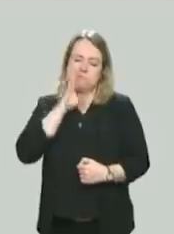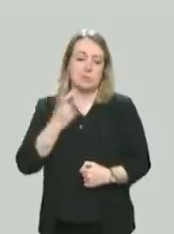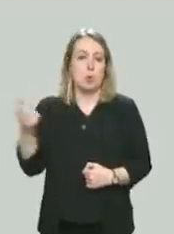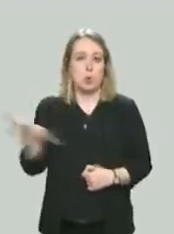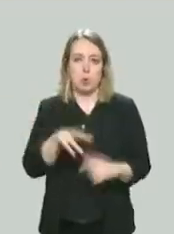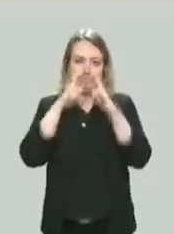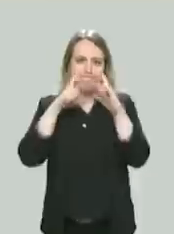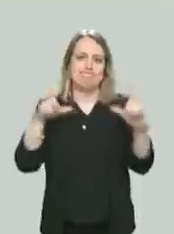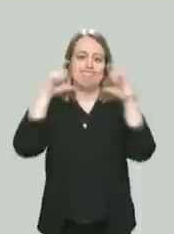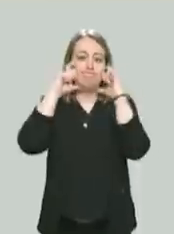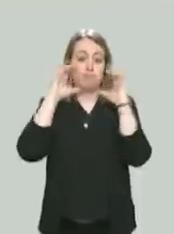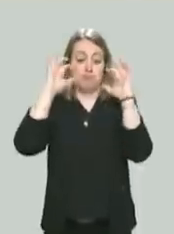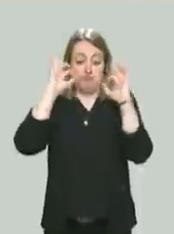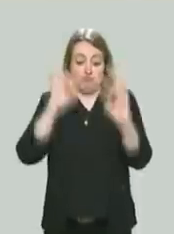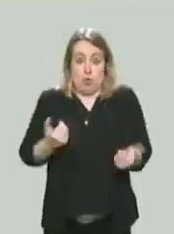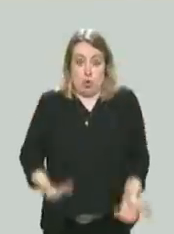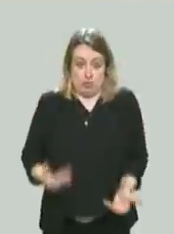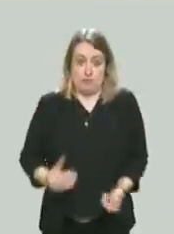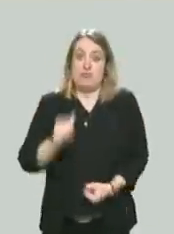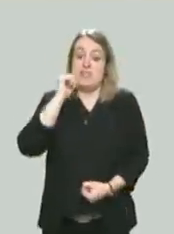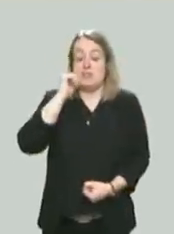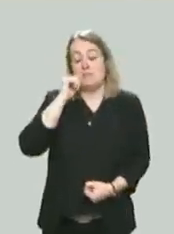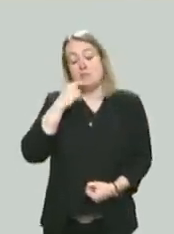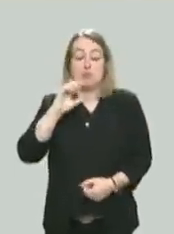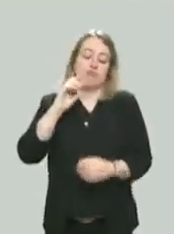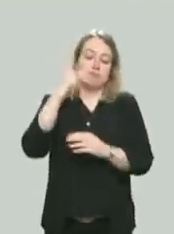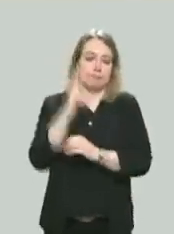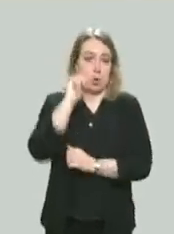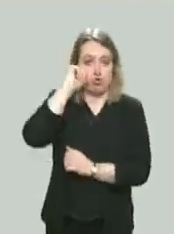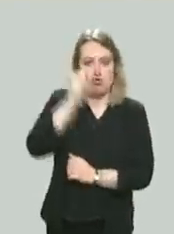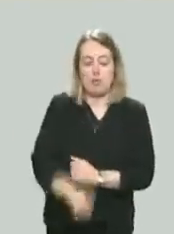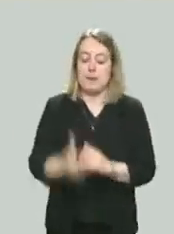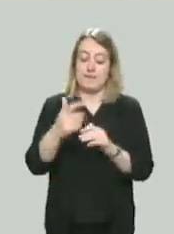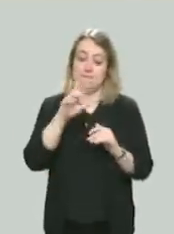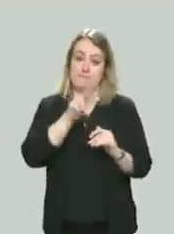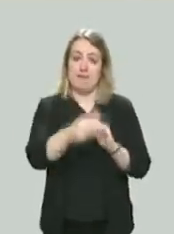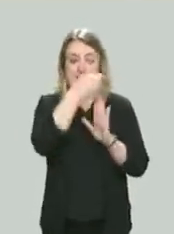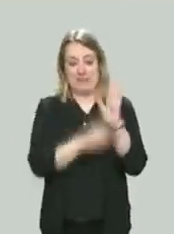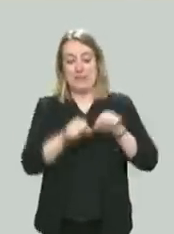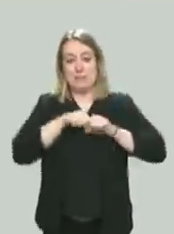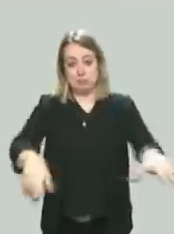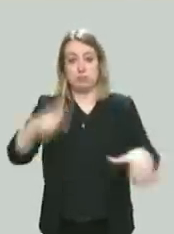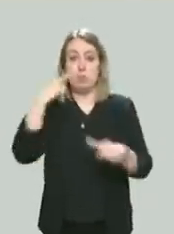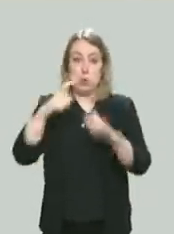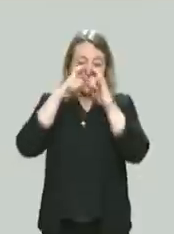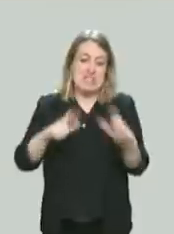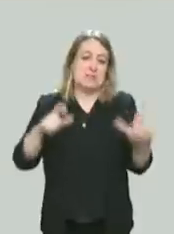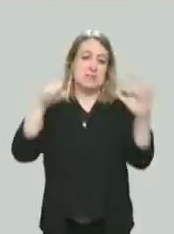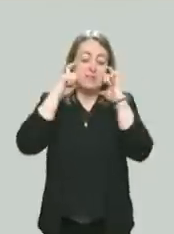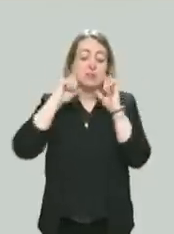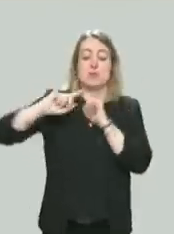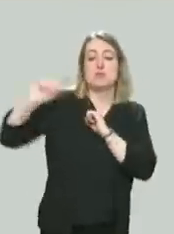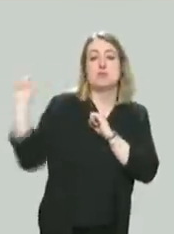A ce titre et à compter de demain, un décret rendra à nouveau obligatoire le port du masque partout en intérieur, dans les lieux